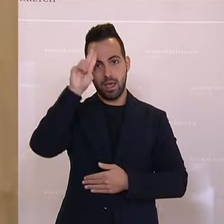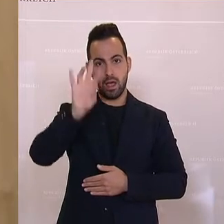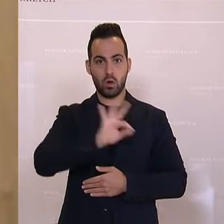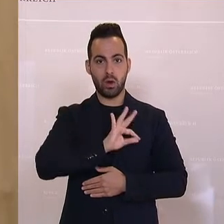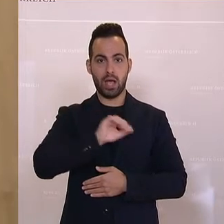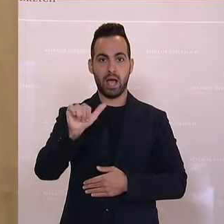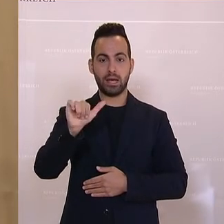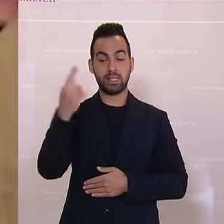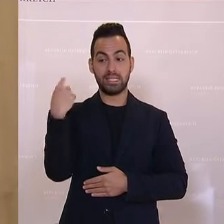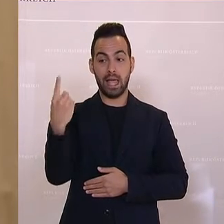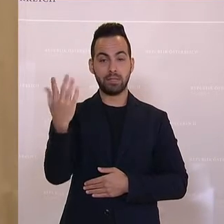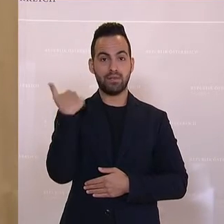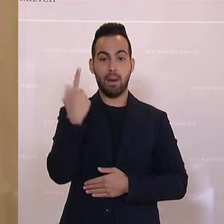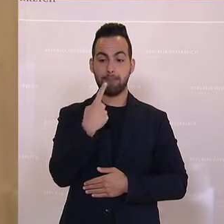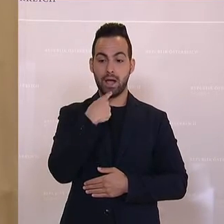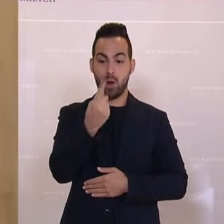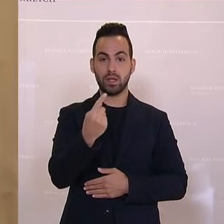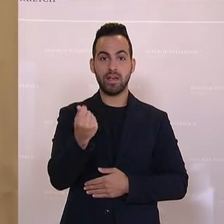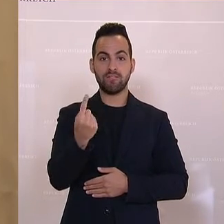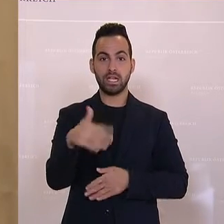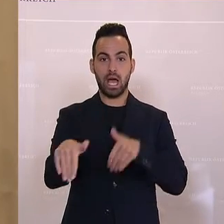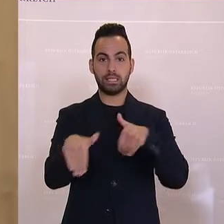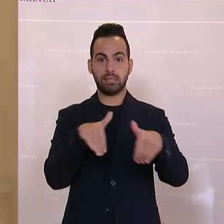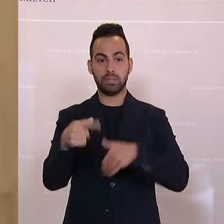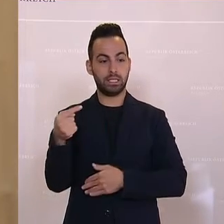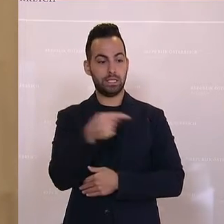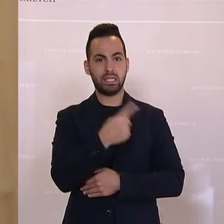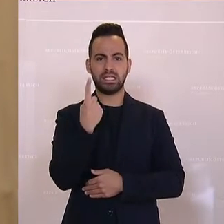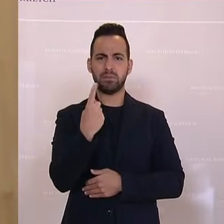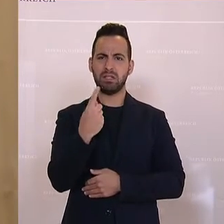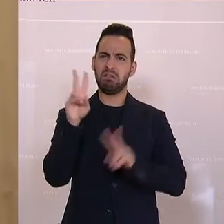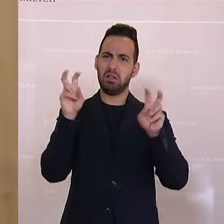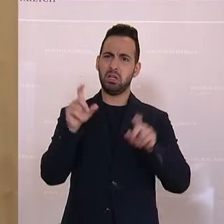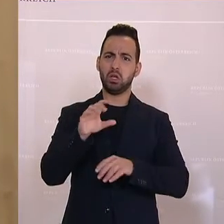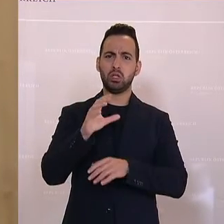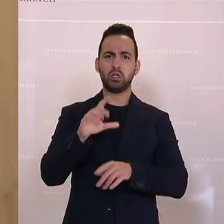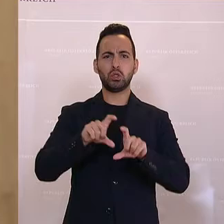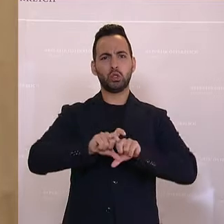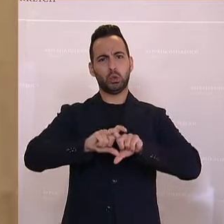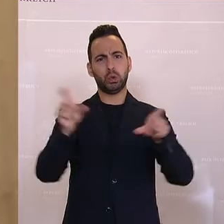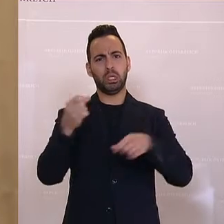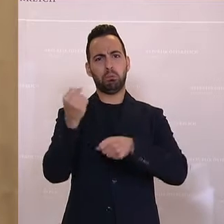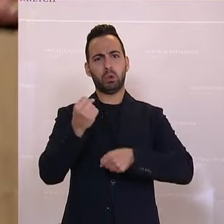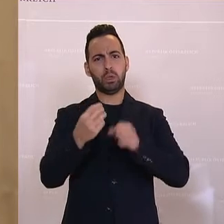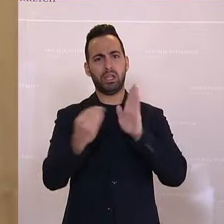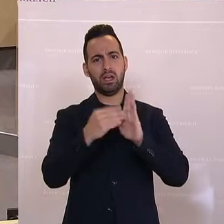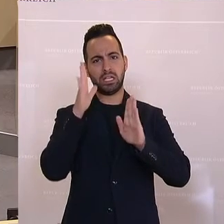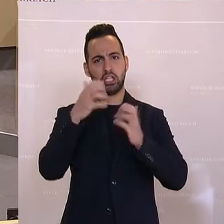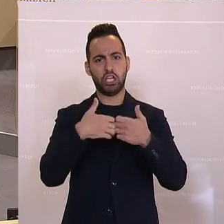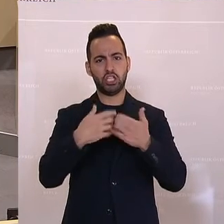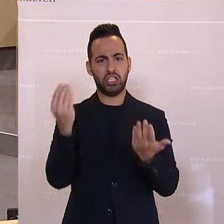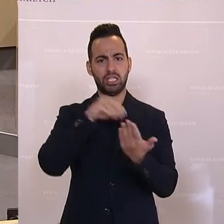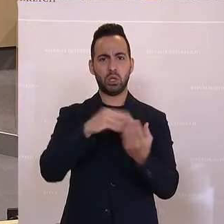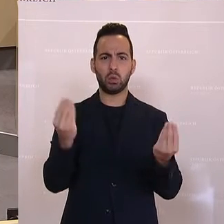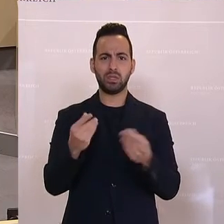behauptet, der Herr Finanzminister wird als Schuldenbrunner in die Geschichte eingehen, weil seit er